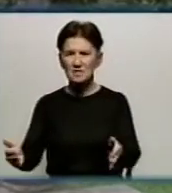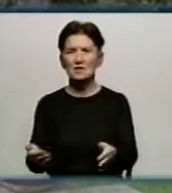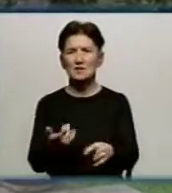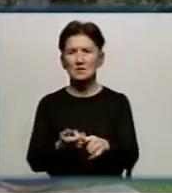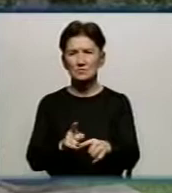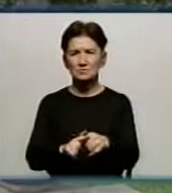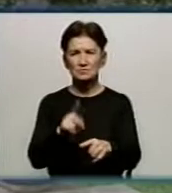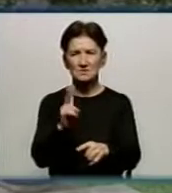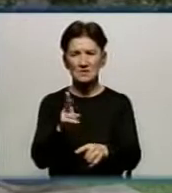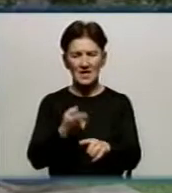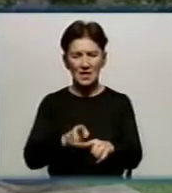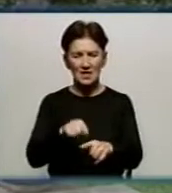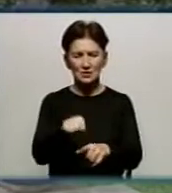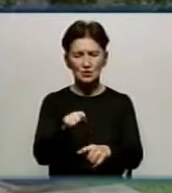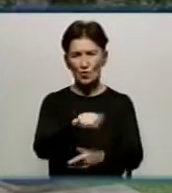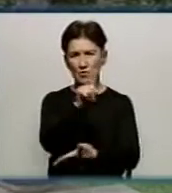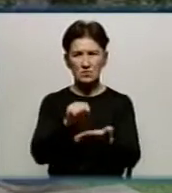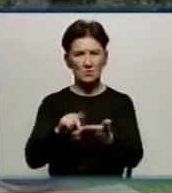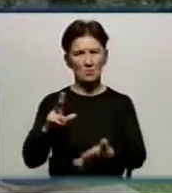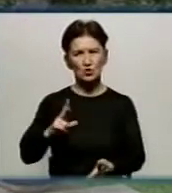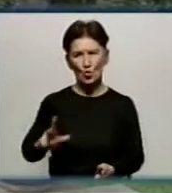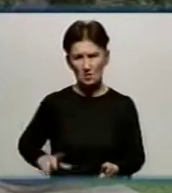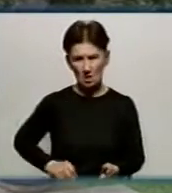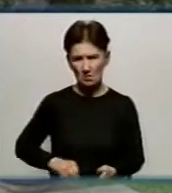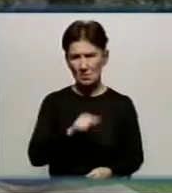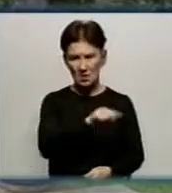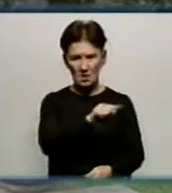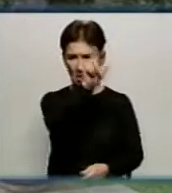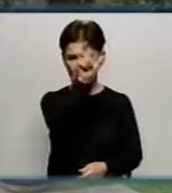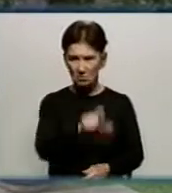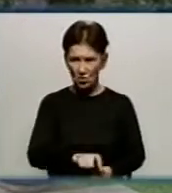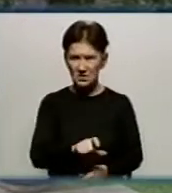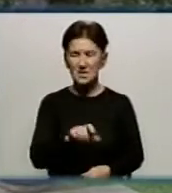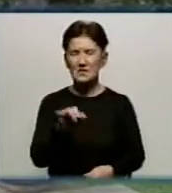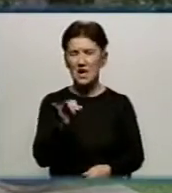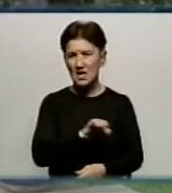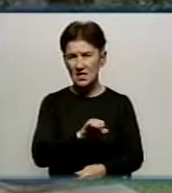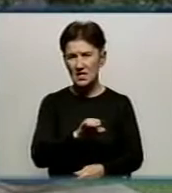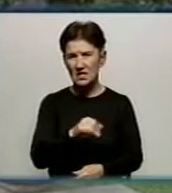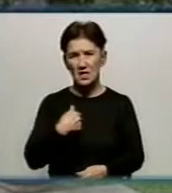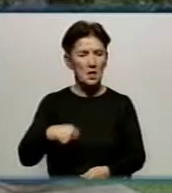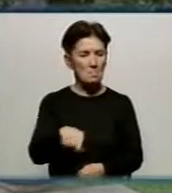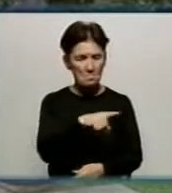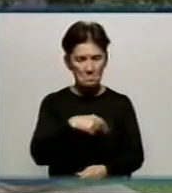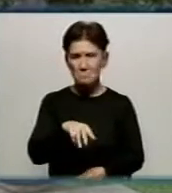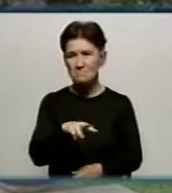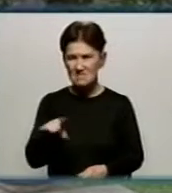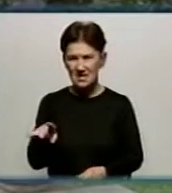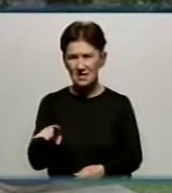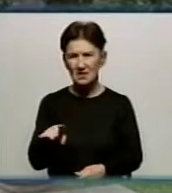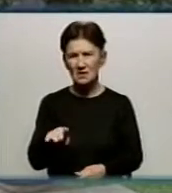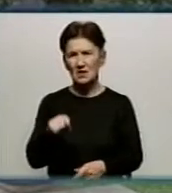Долучилися до даного питання донька громадянцих і долучилися до даного питання ми. І